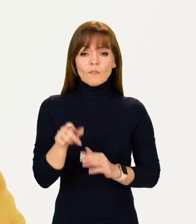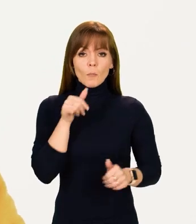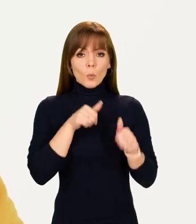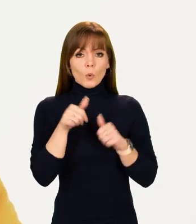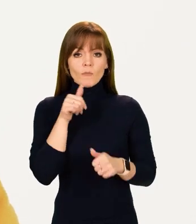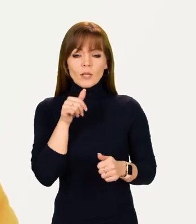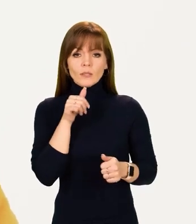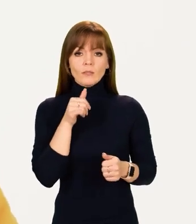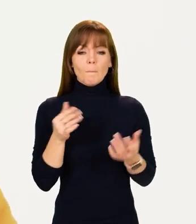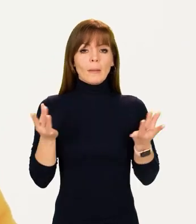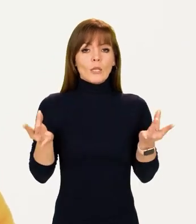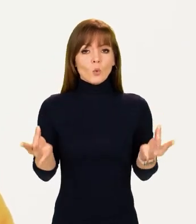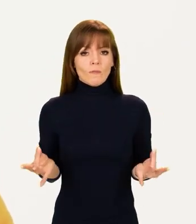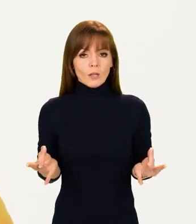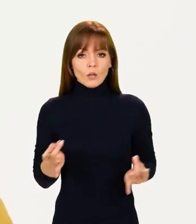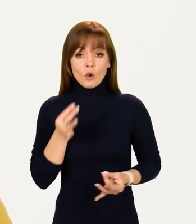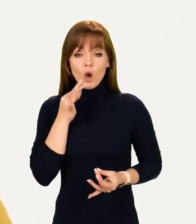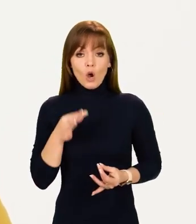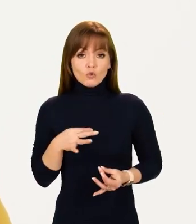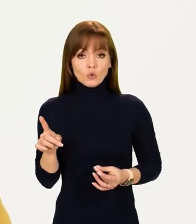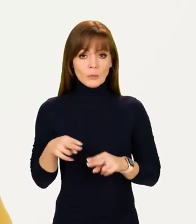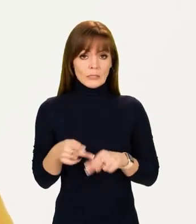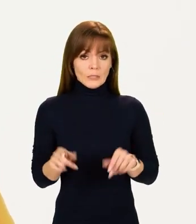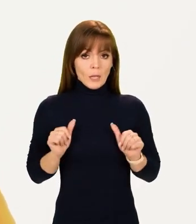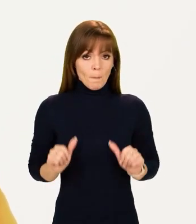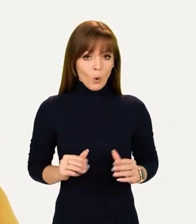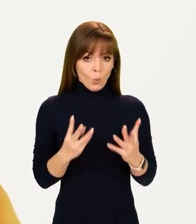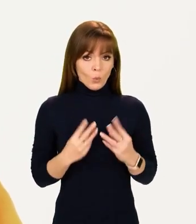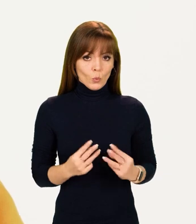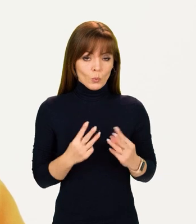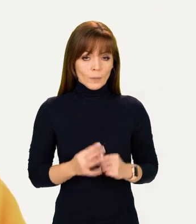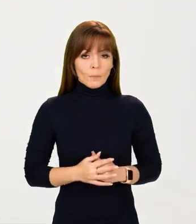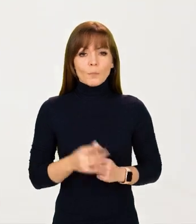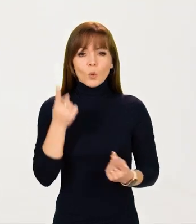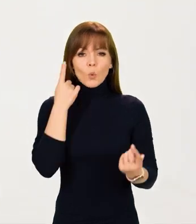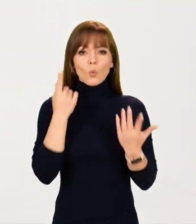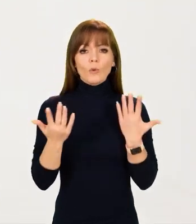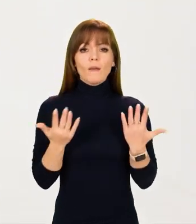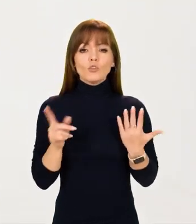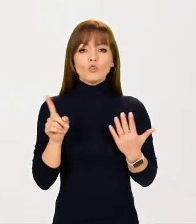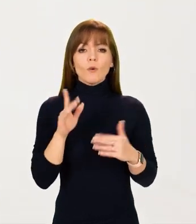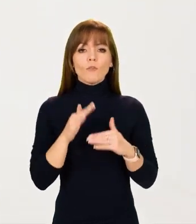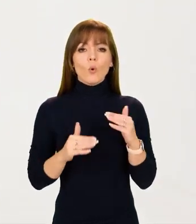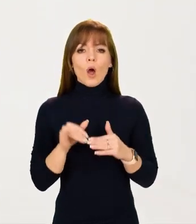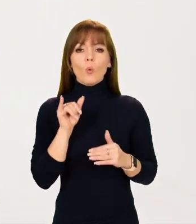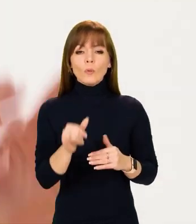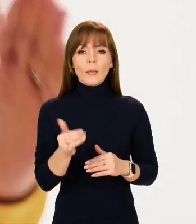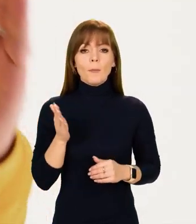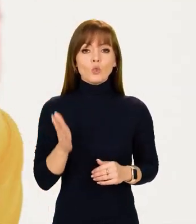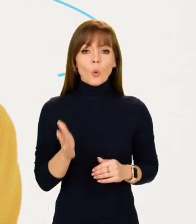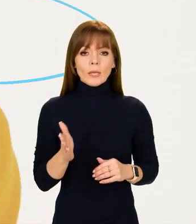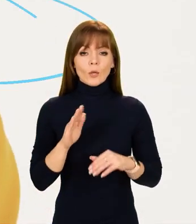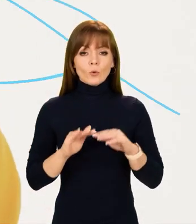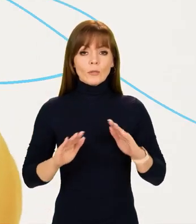почав пробувати медитувати. Кажуть, це заспокоює. Уяви, що в руках у тебе